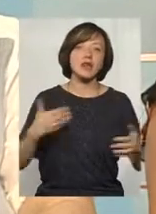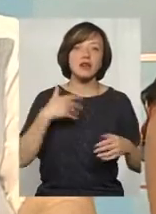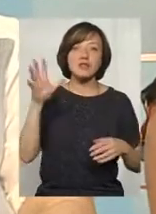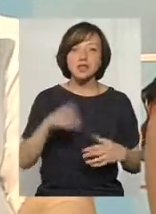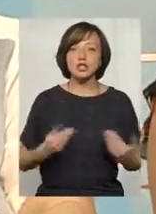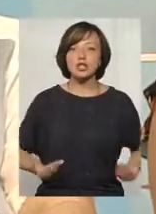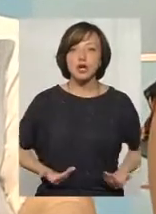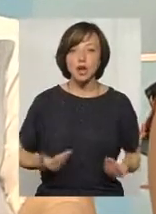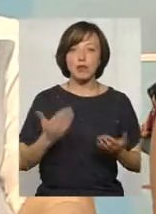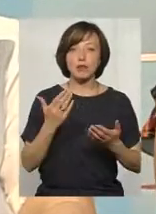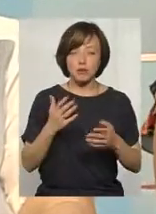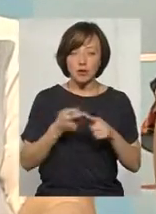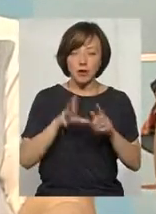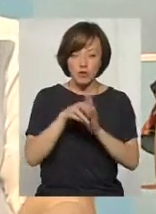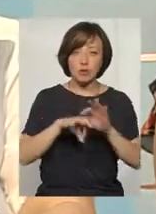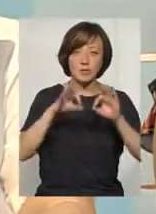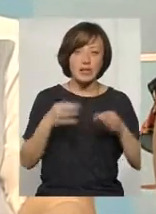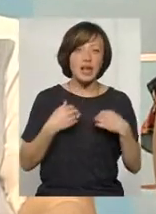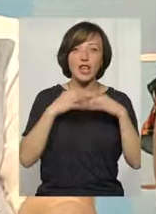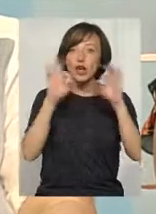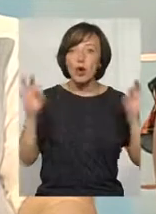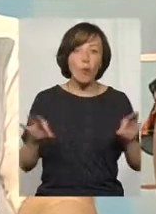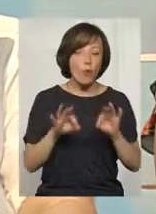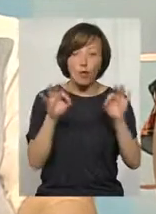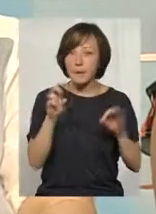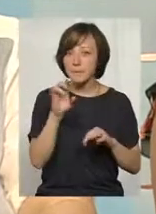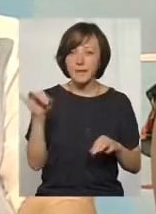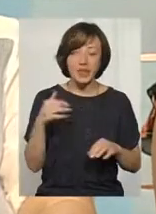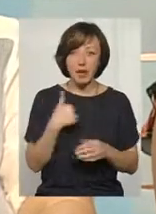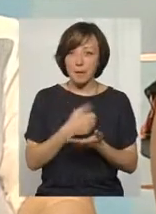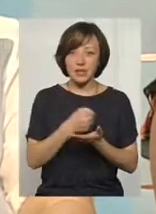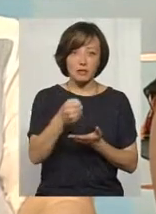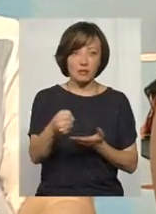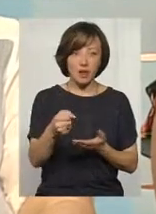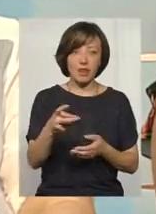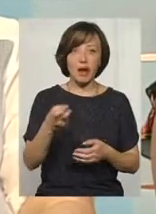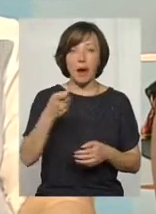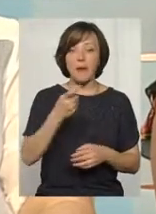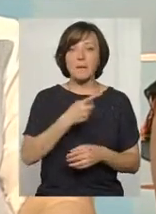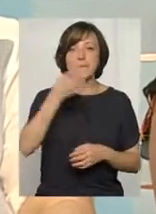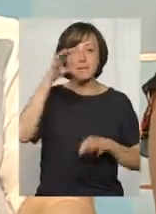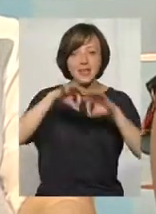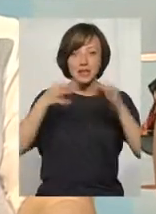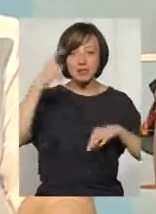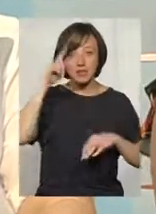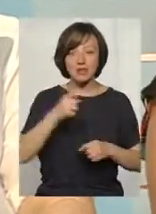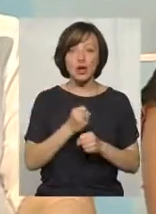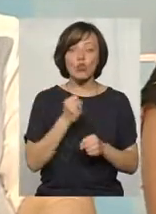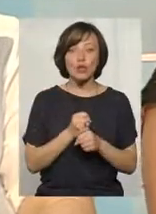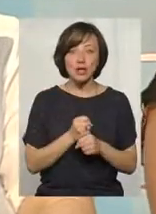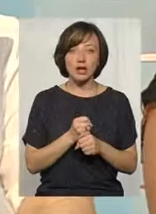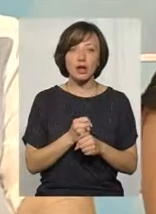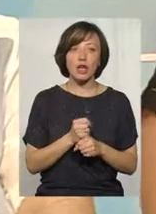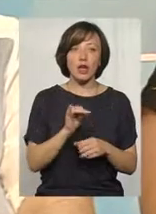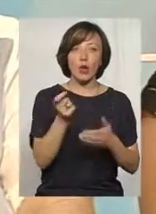життя своє прожила в мистецтві, і то я ніколи би не претендувала на мистецтвознавську роботу. Тому що мистецтвознавська